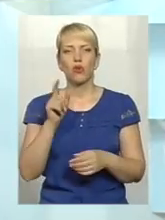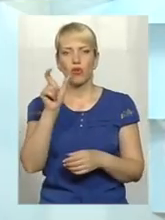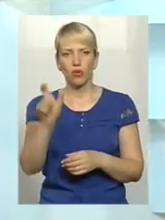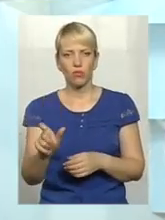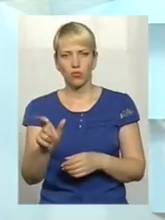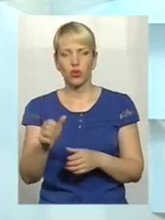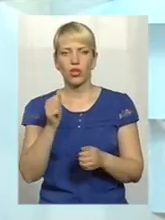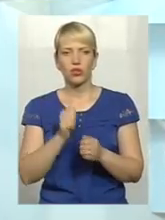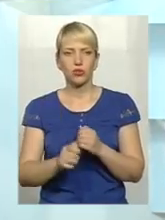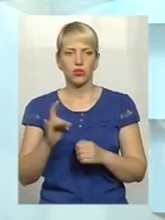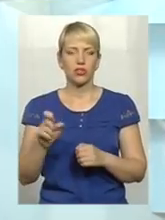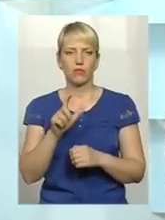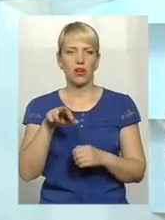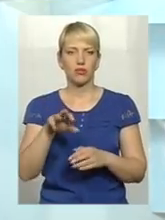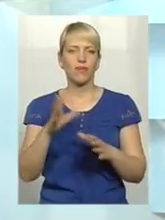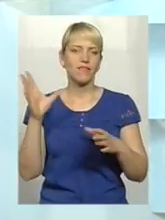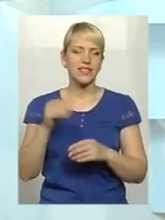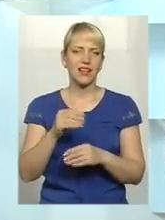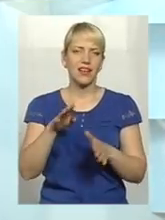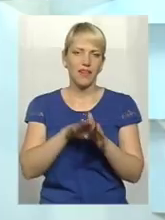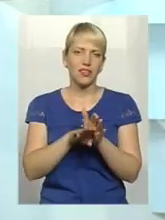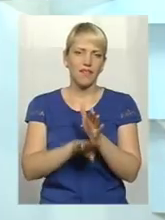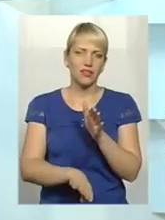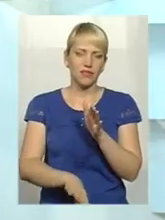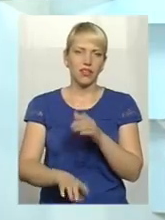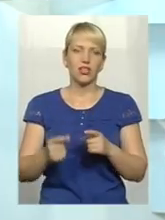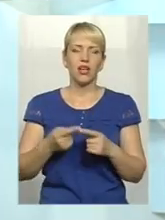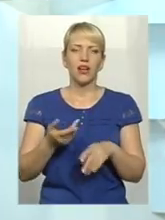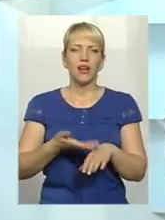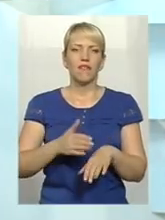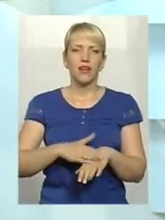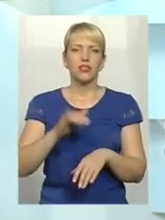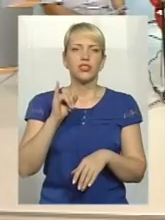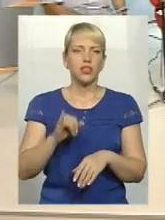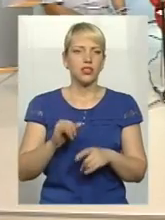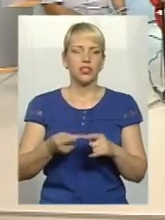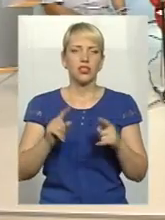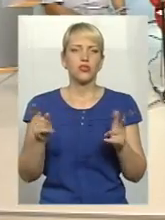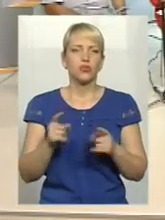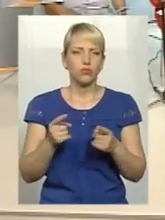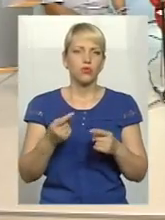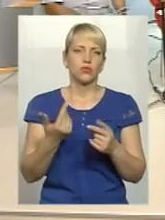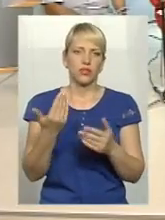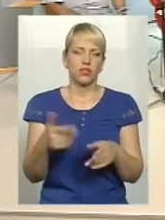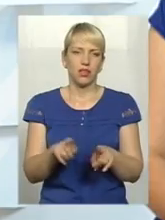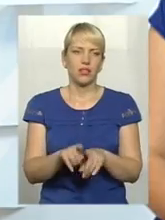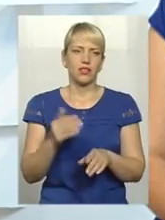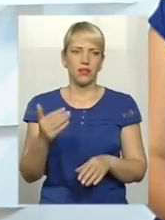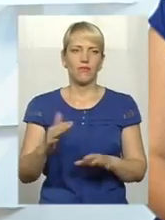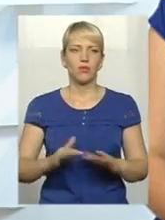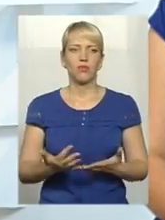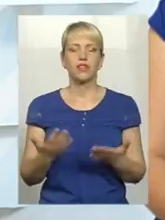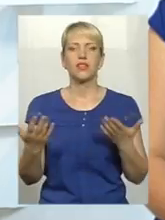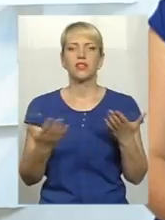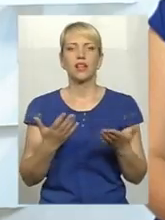з кожним разом все важче, важче, важче, і не може він зрозуміти, чому в суспільстві з ним таке відбувається. Скажіть, а який